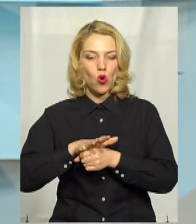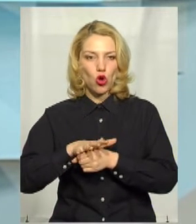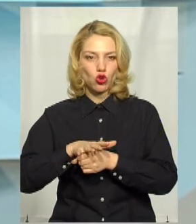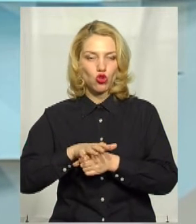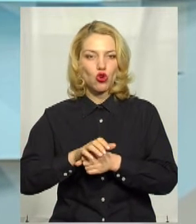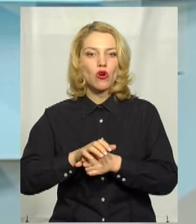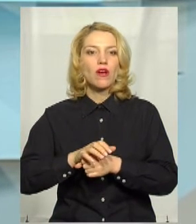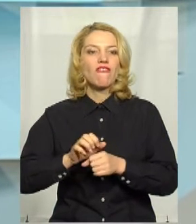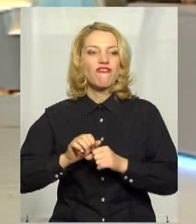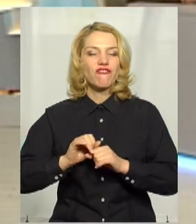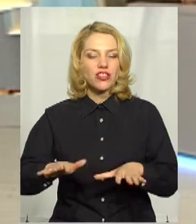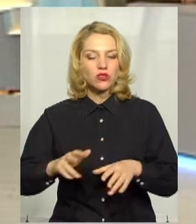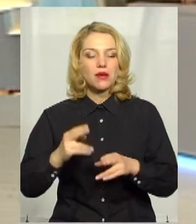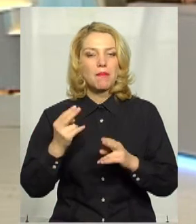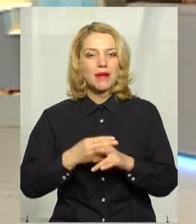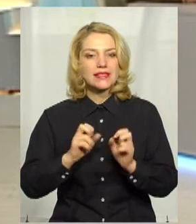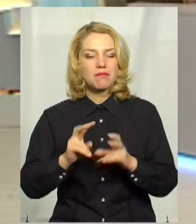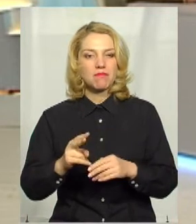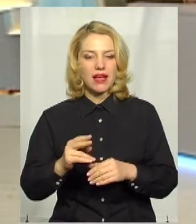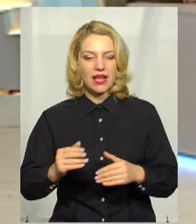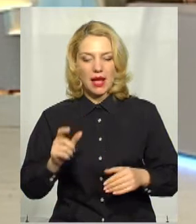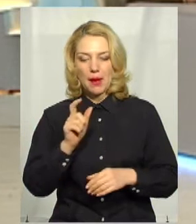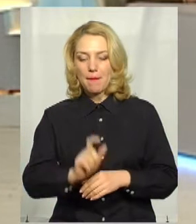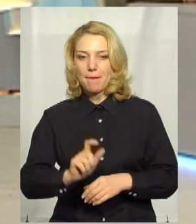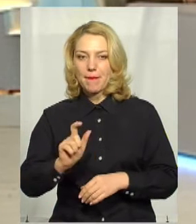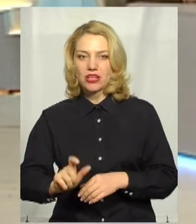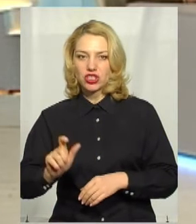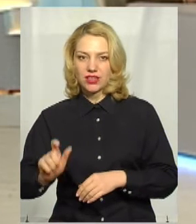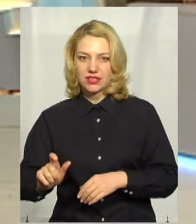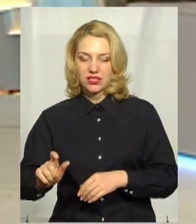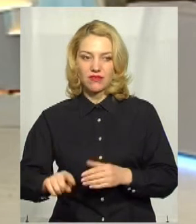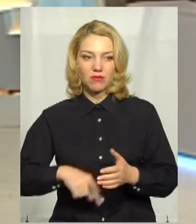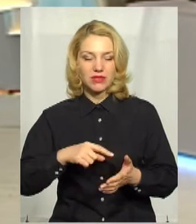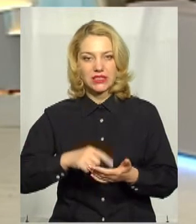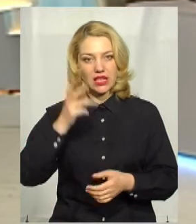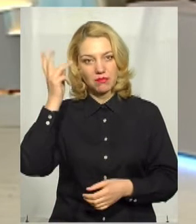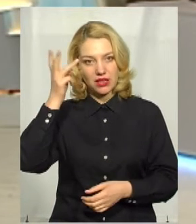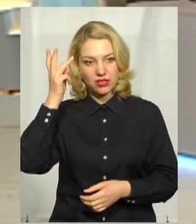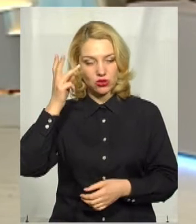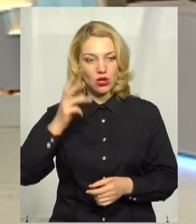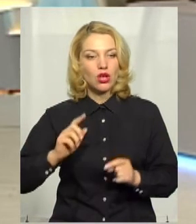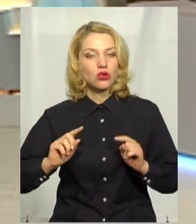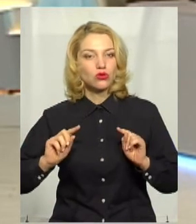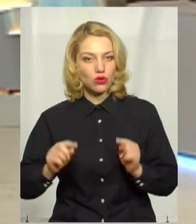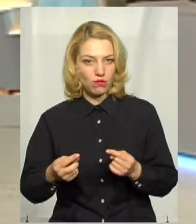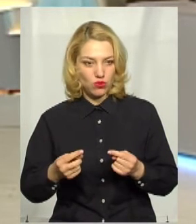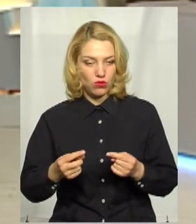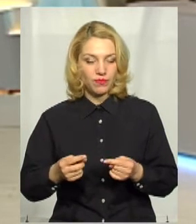безпеку пасажирів? безпеку саме мешканців, пасажирів і мешканців міста. Тому